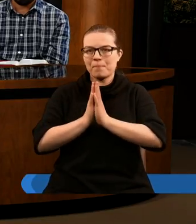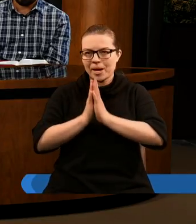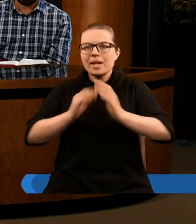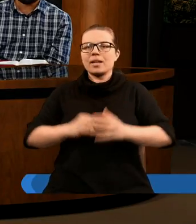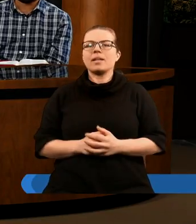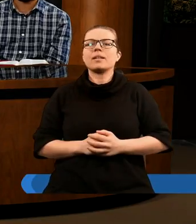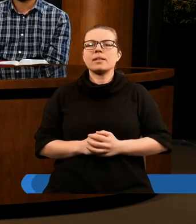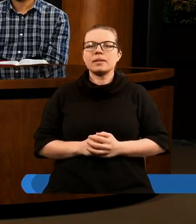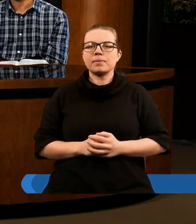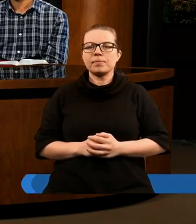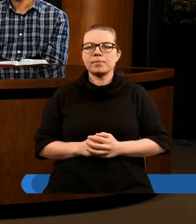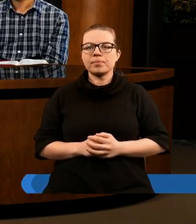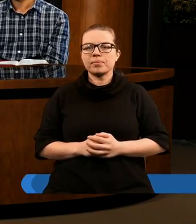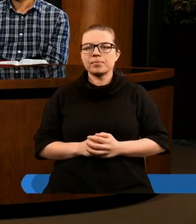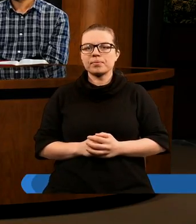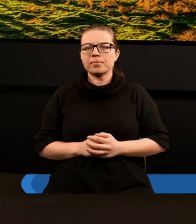Amen.